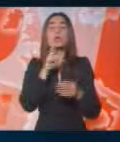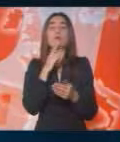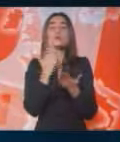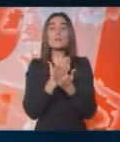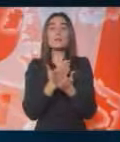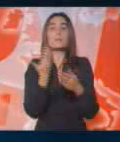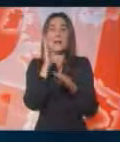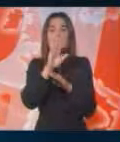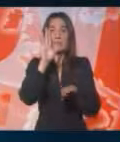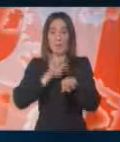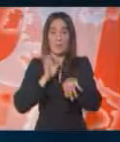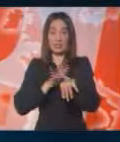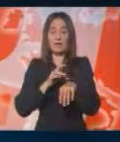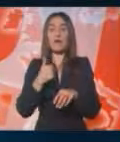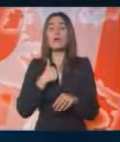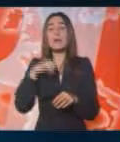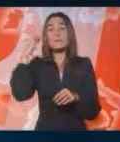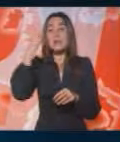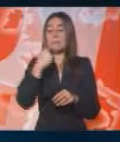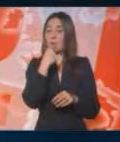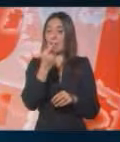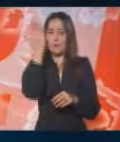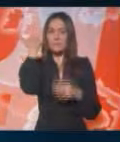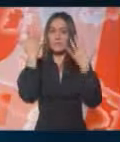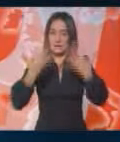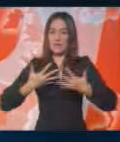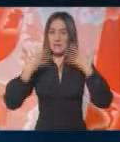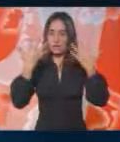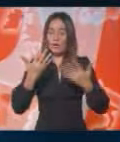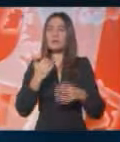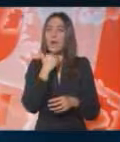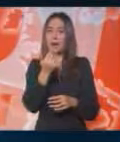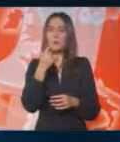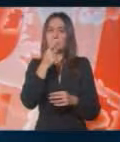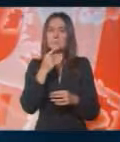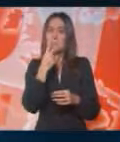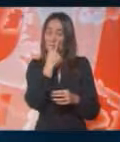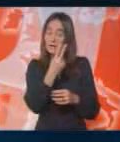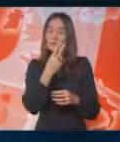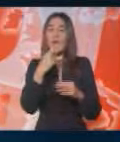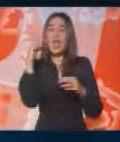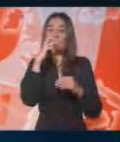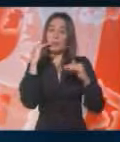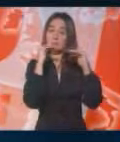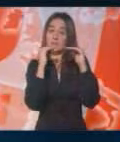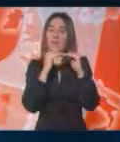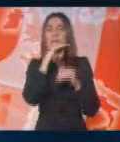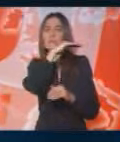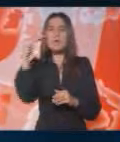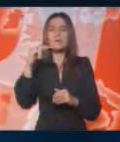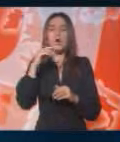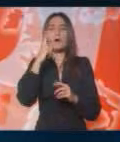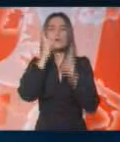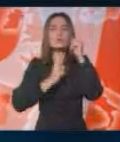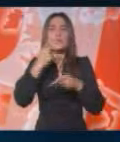predstavljen u petak. Ja bih samo rekao, znači u prethodnih 10 godina, ako bismo sumirali ekonomske parametre, nivoj induske